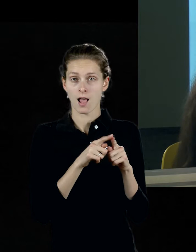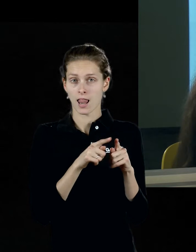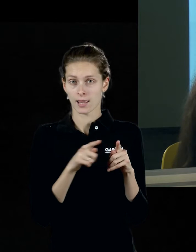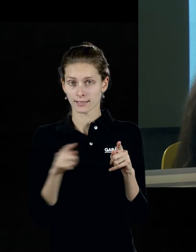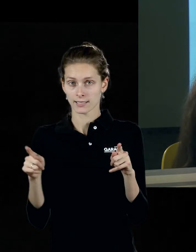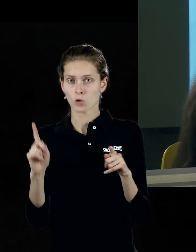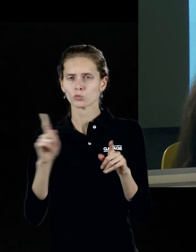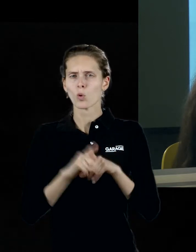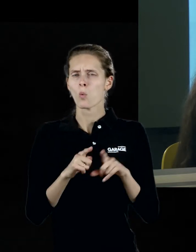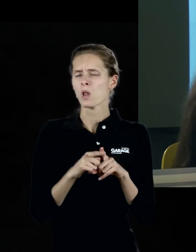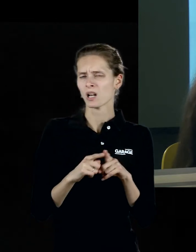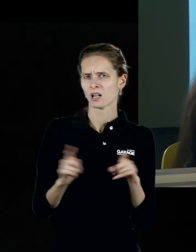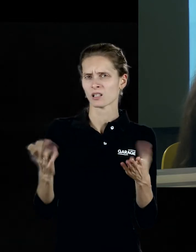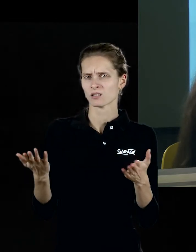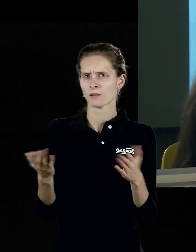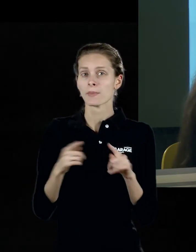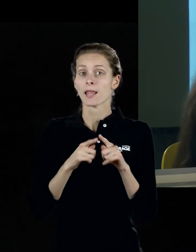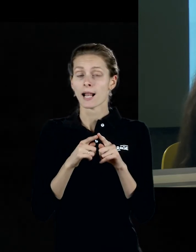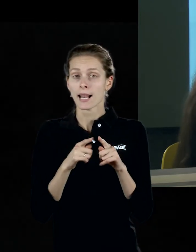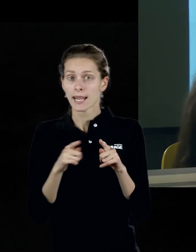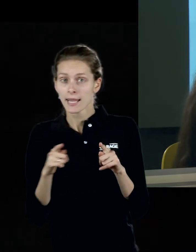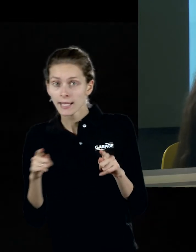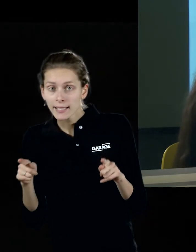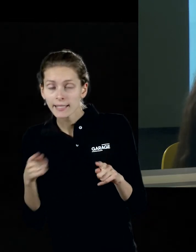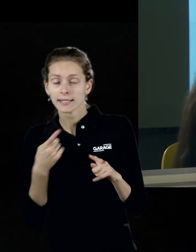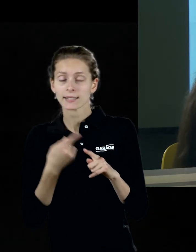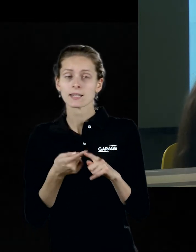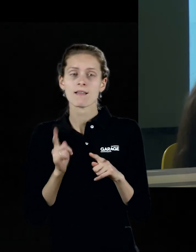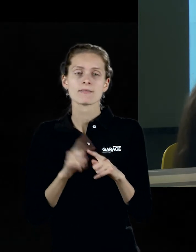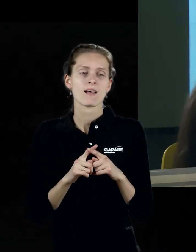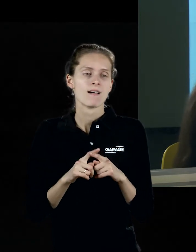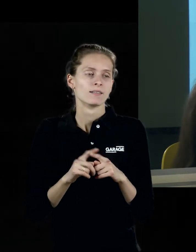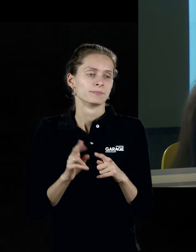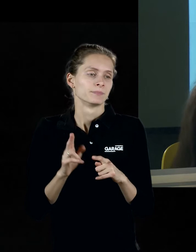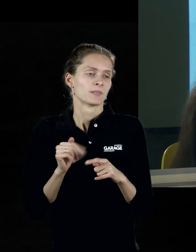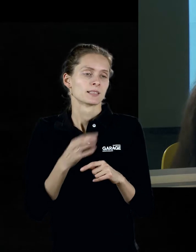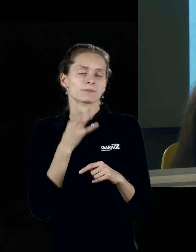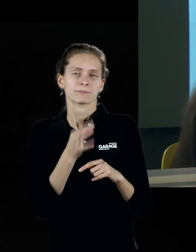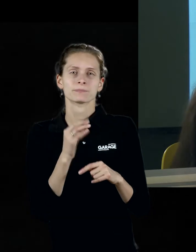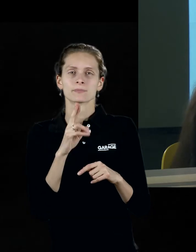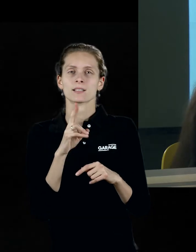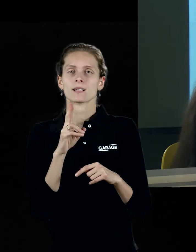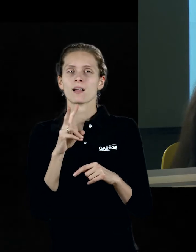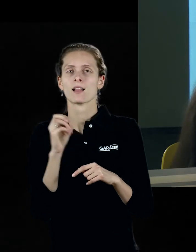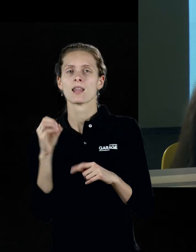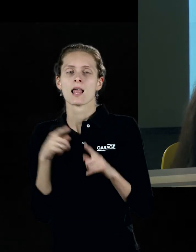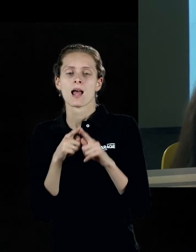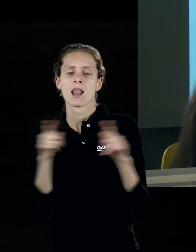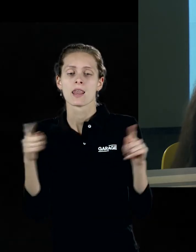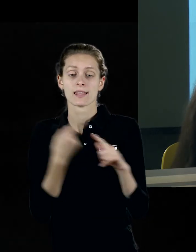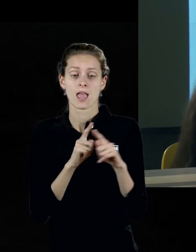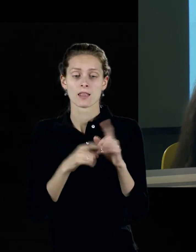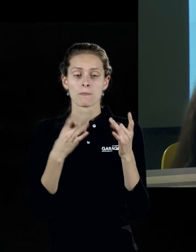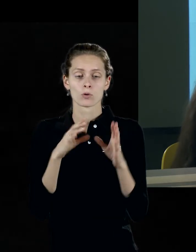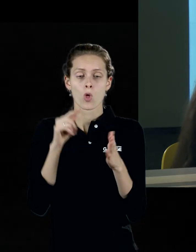Что такое линия? Линия – это, как определял Клей, знаменитое его определение, линия – это всего лишь